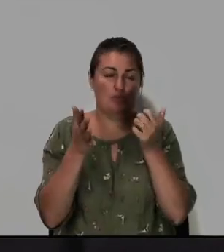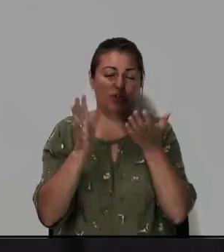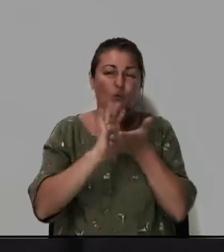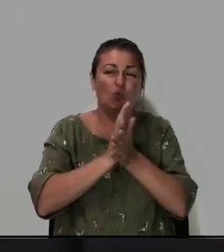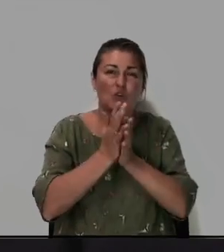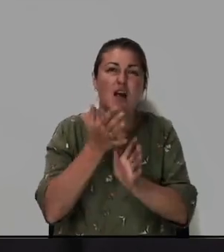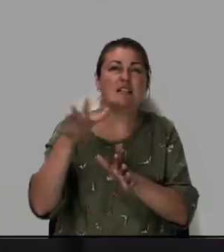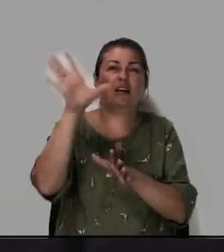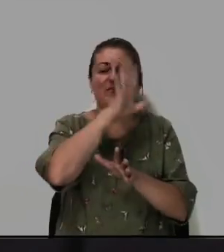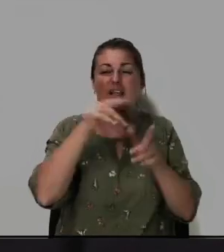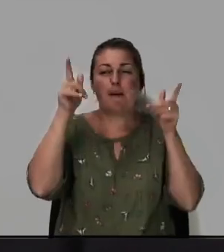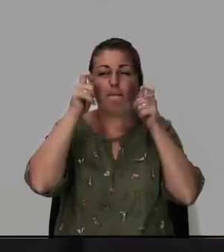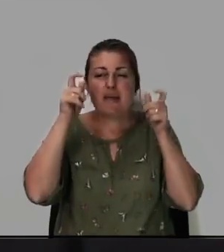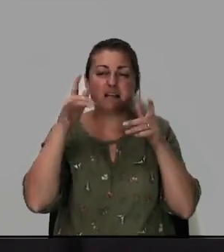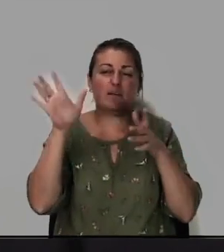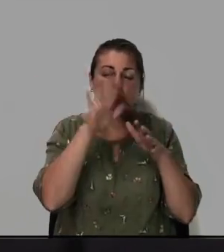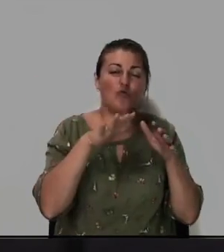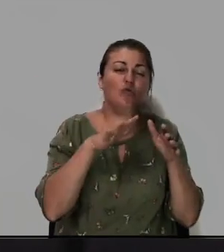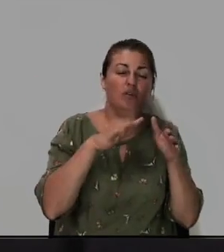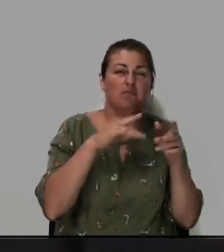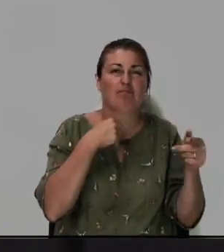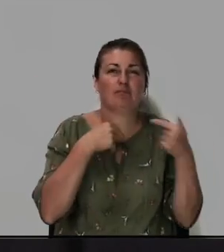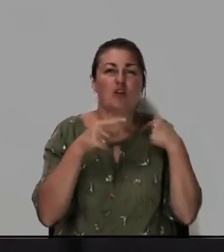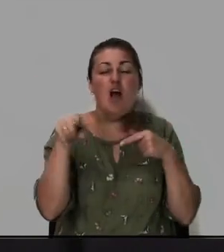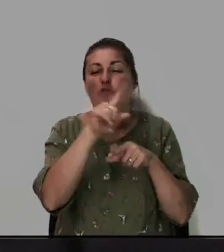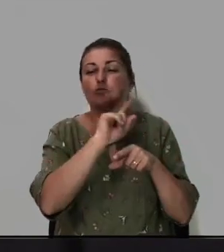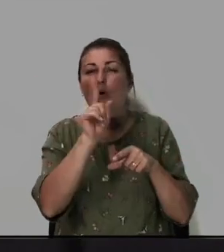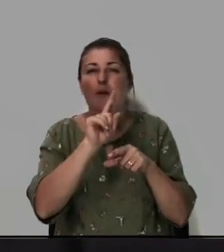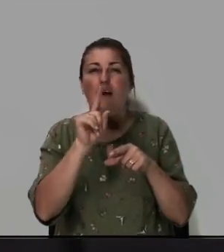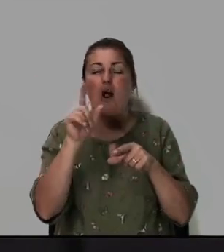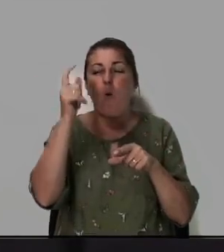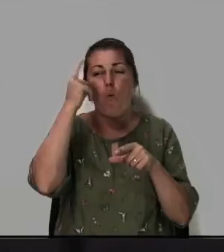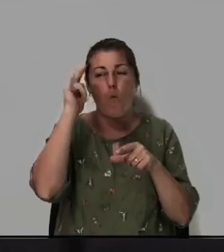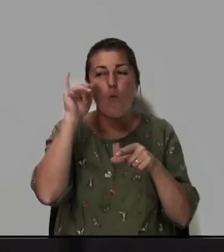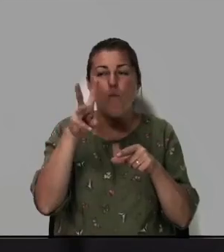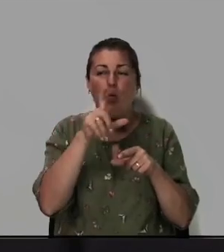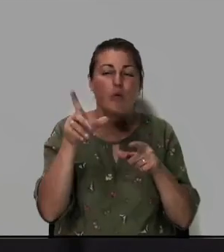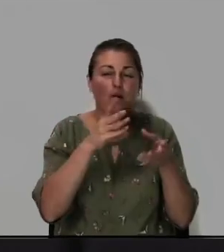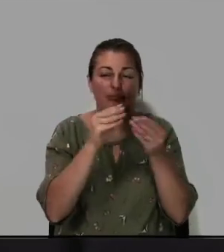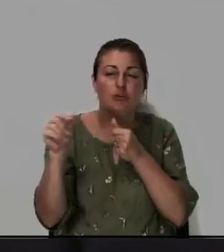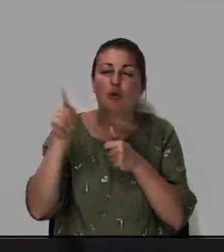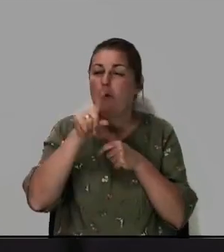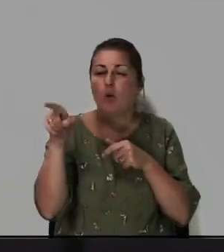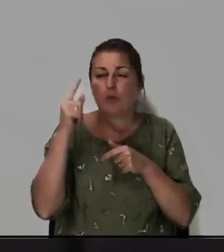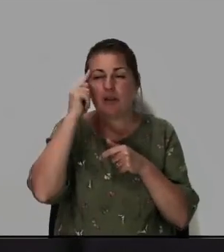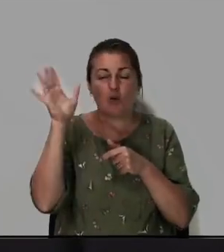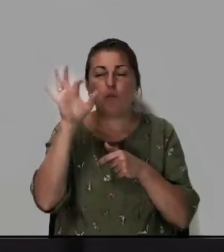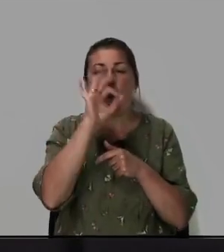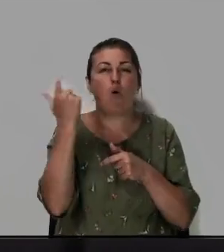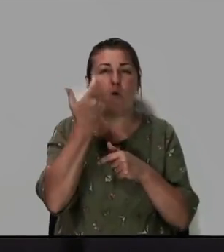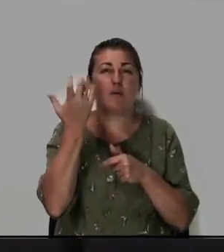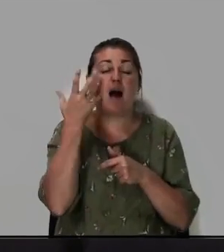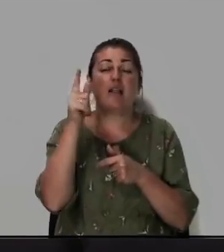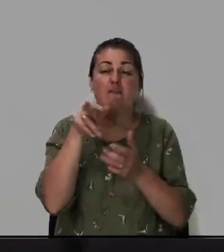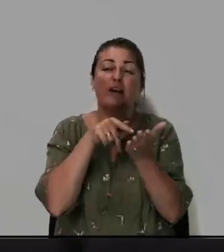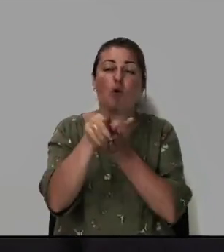Все бесы и демоны будут атаковать для того чтобы обощать умы людей чтобы они не думали о Господе. Когда вы идете